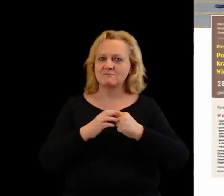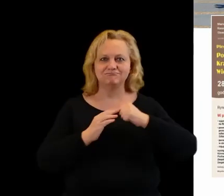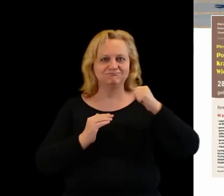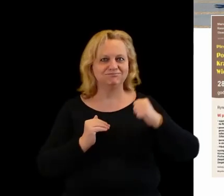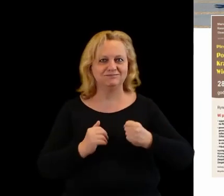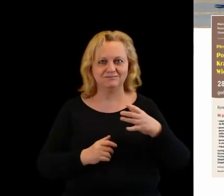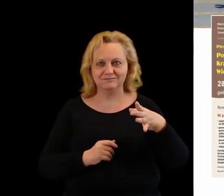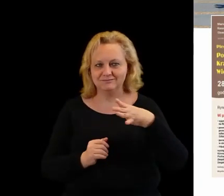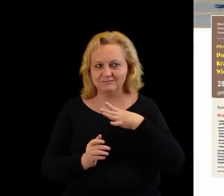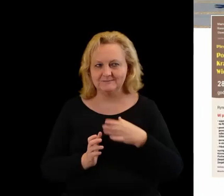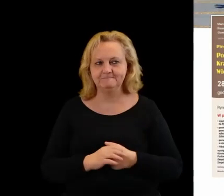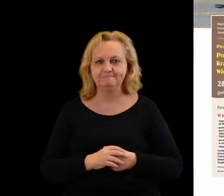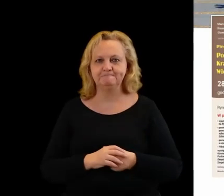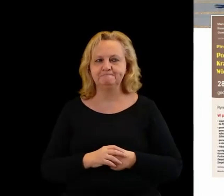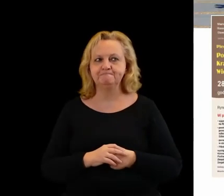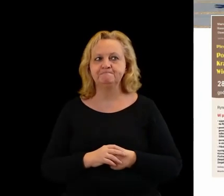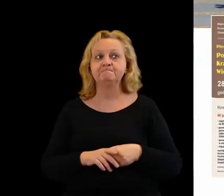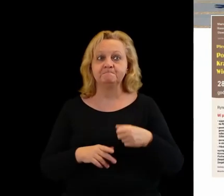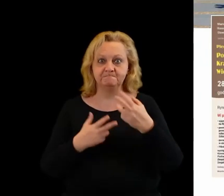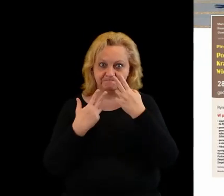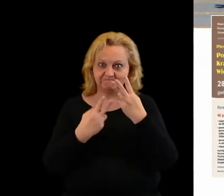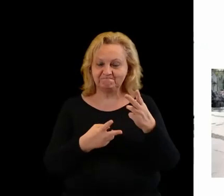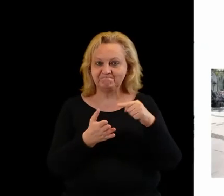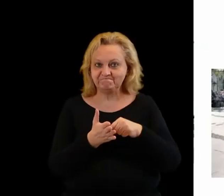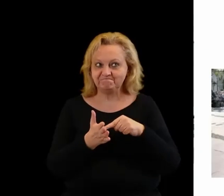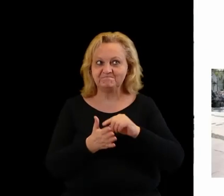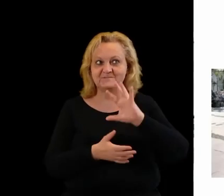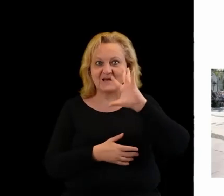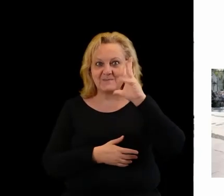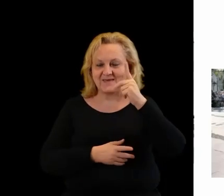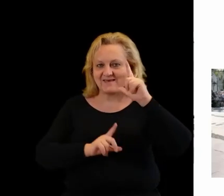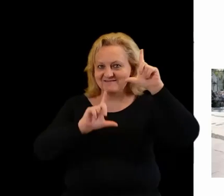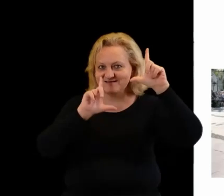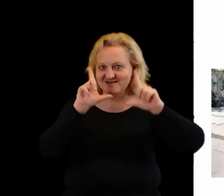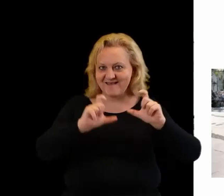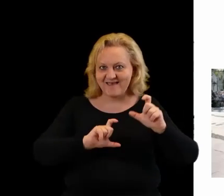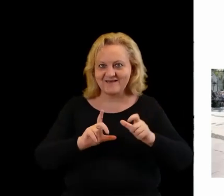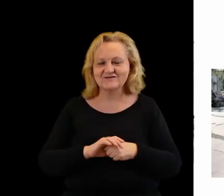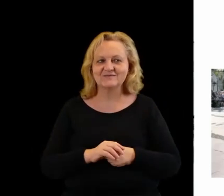Tak jak widzimy, piękne zdjęcia.